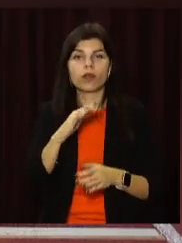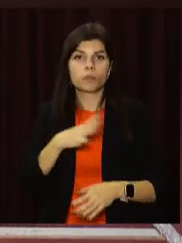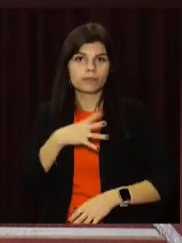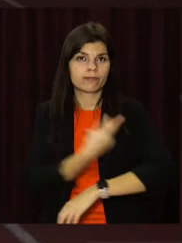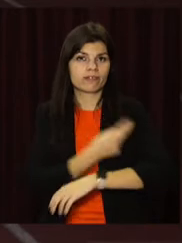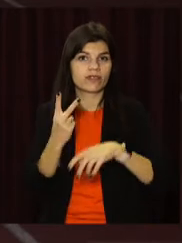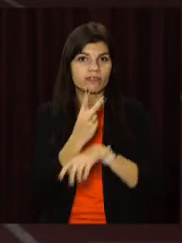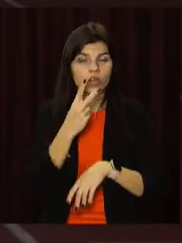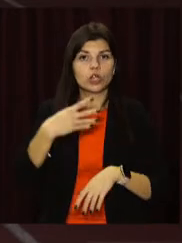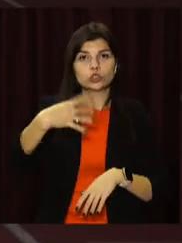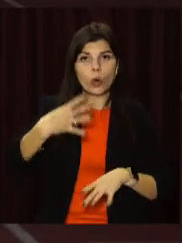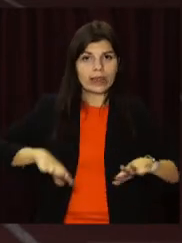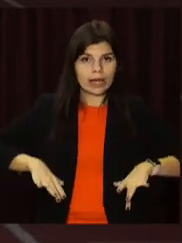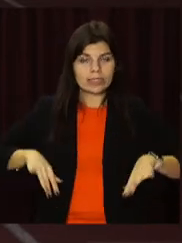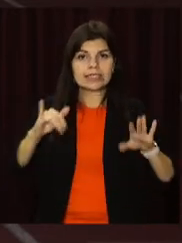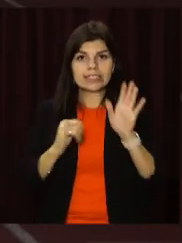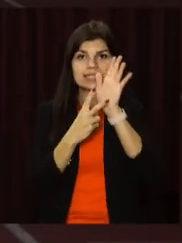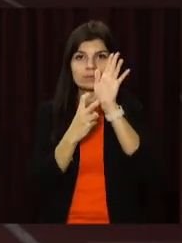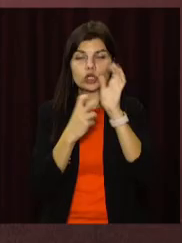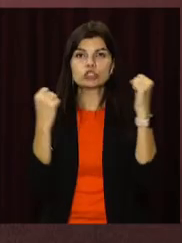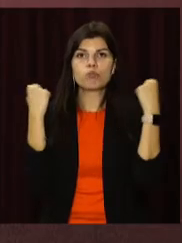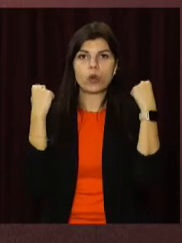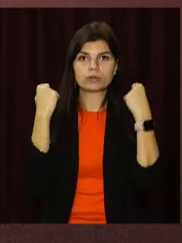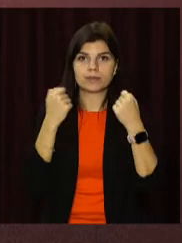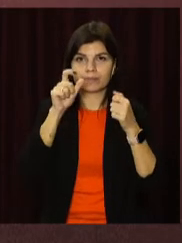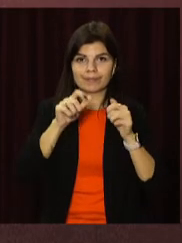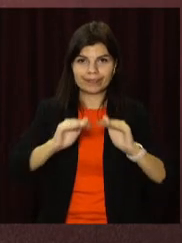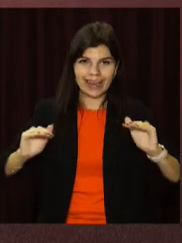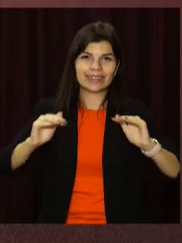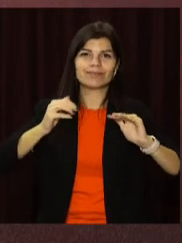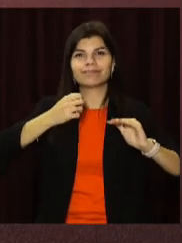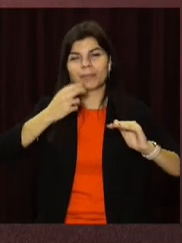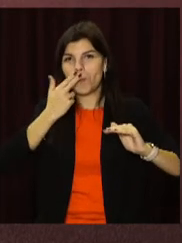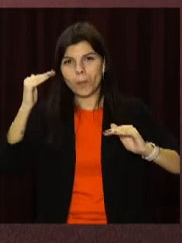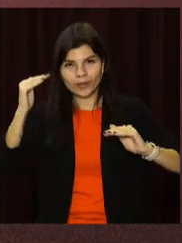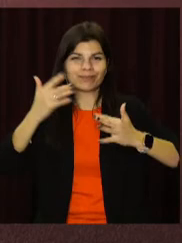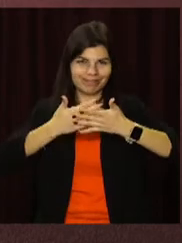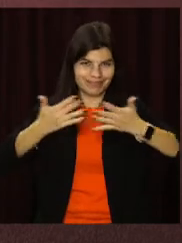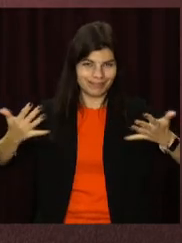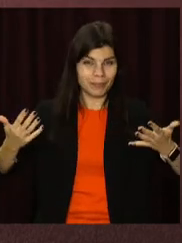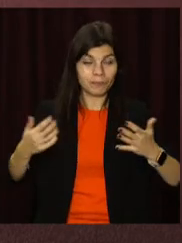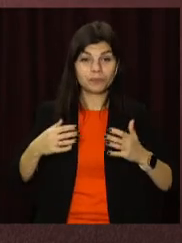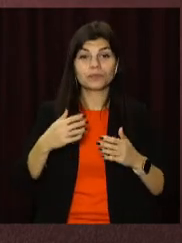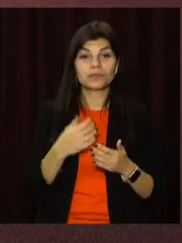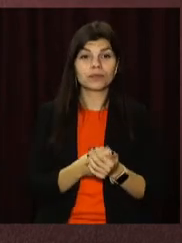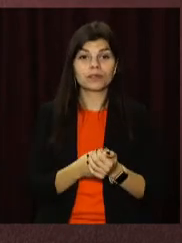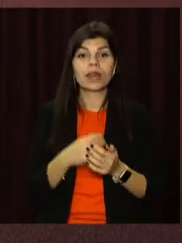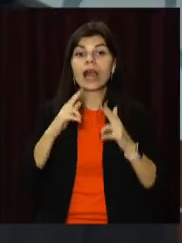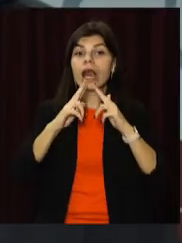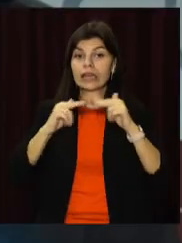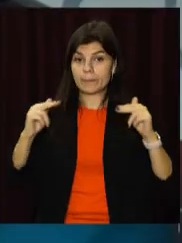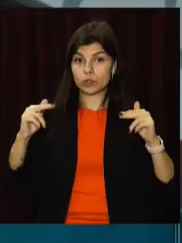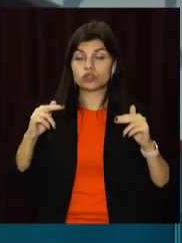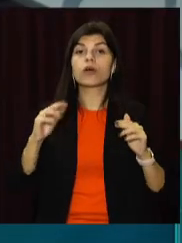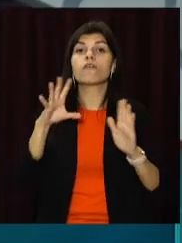вакцинувалися 40 тренерів і 700 спортсменів. Крім того, в закладі дотримуються усіх норм карантину. Дніпропетровщина вийшла